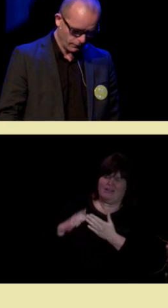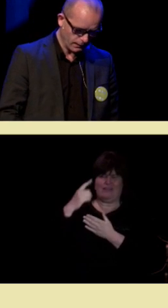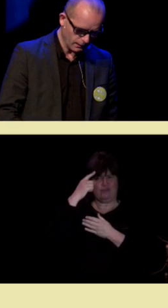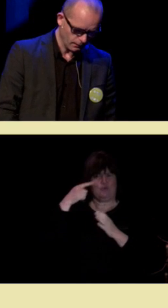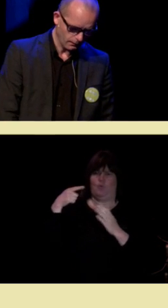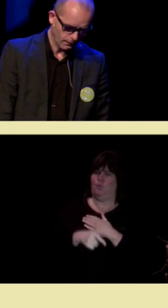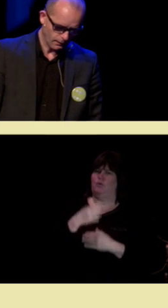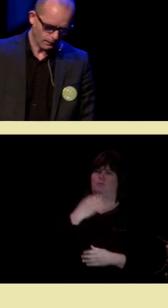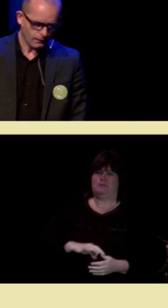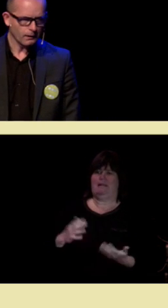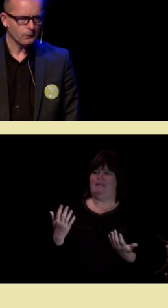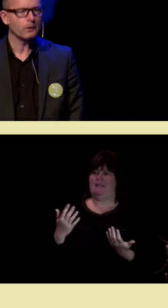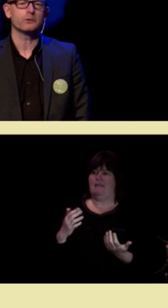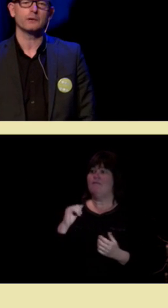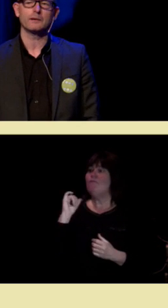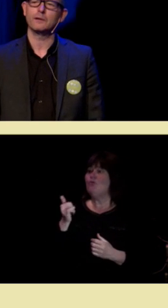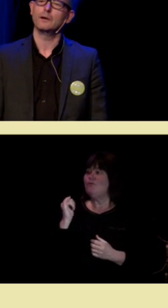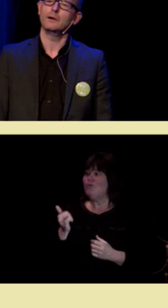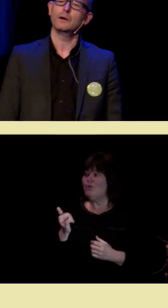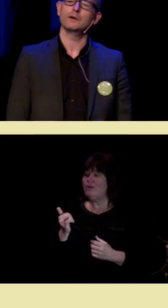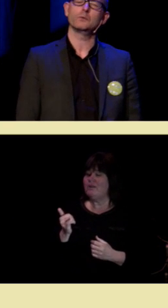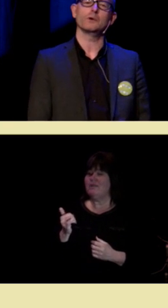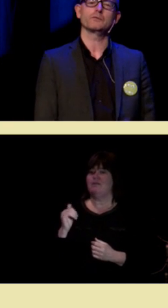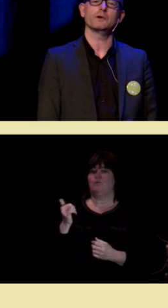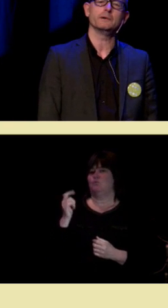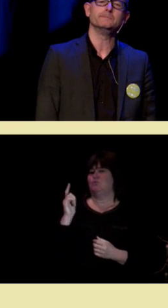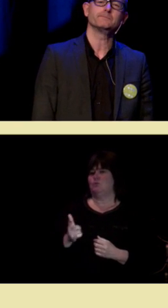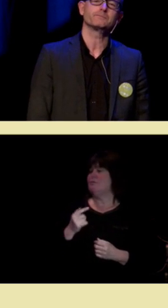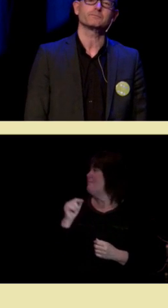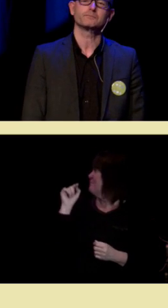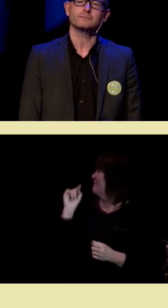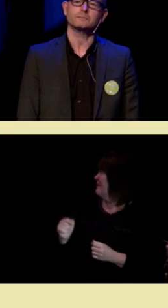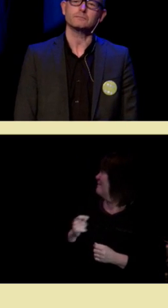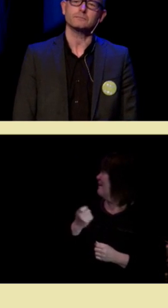Hvorfor ikke? Jo, jeg tror dette er noe av svaret.